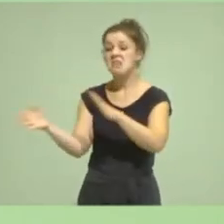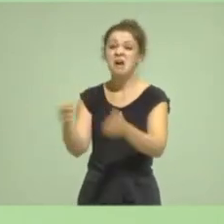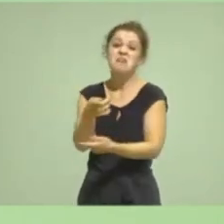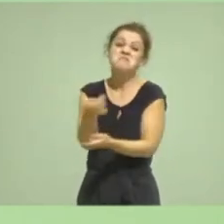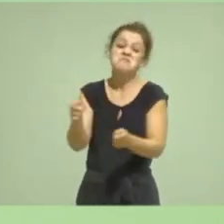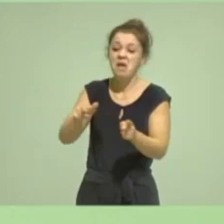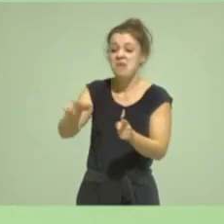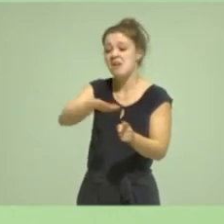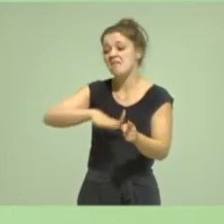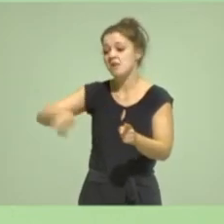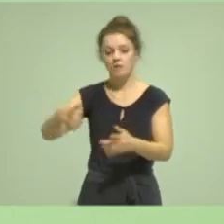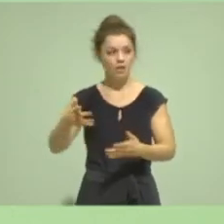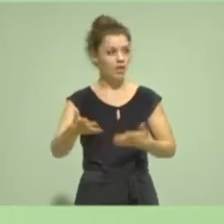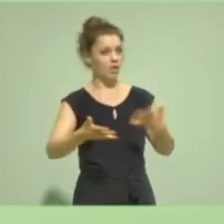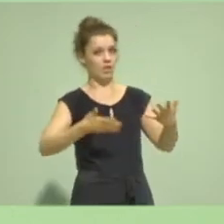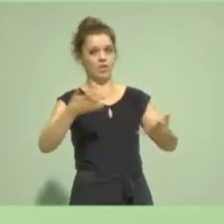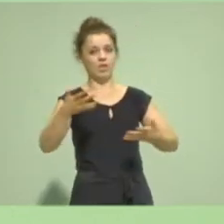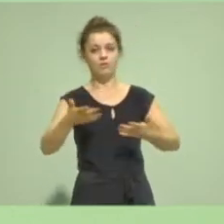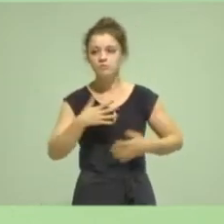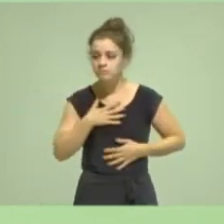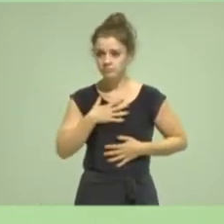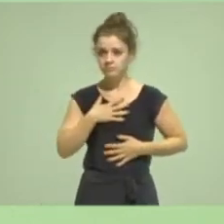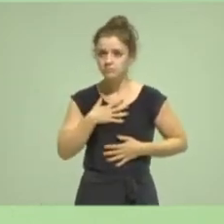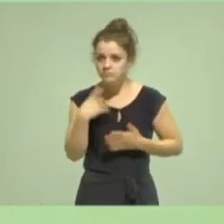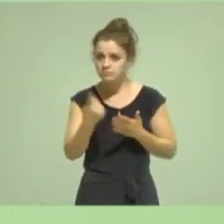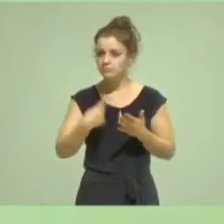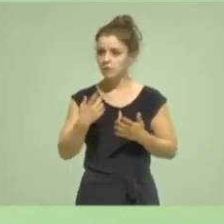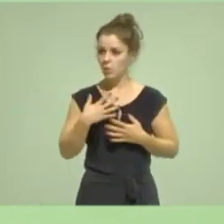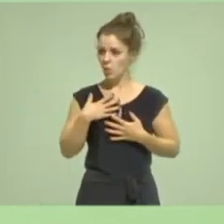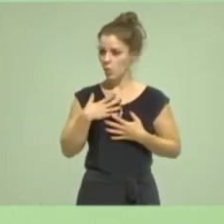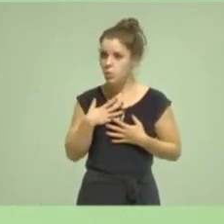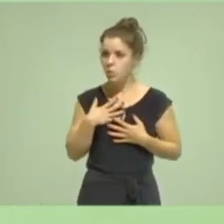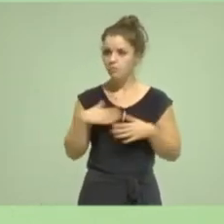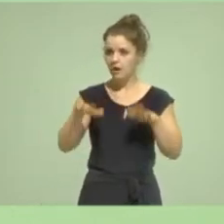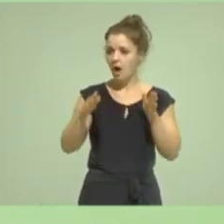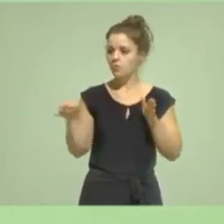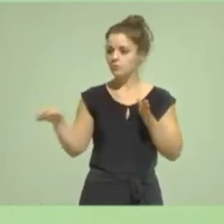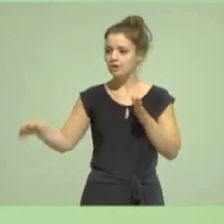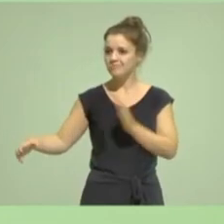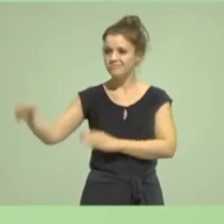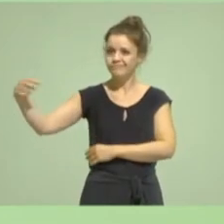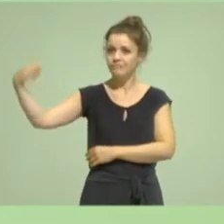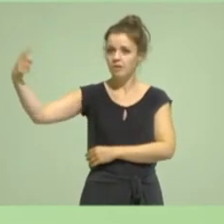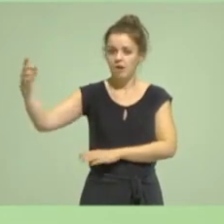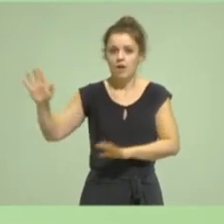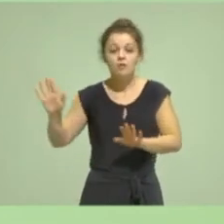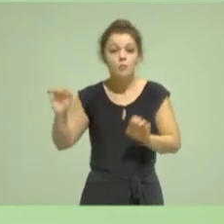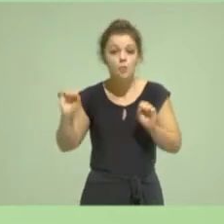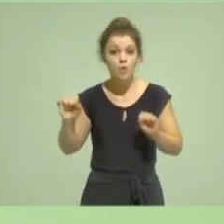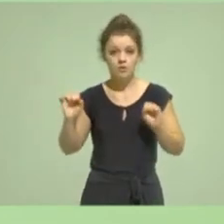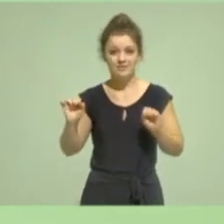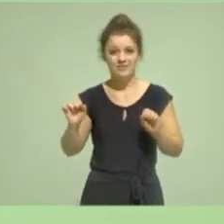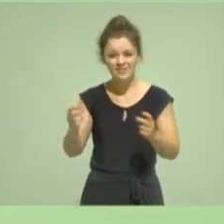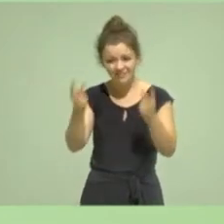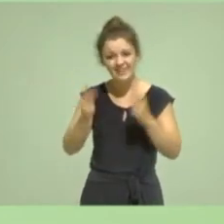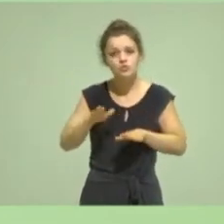Nordrhein-Westfalens als eine Herausforderung ist, dass ein Windrad aufgestellt wird. Ich glaube, unklug